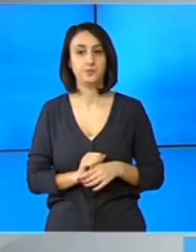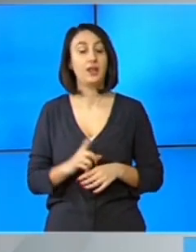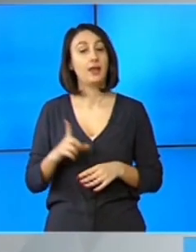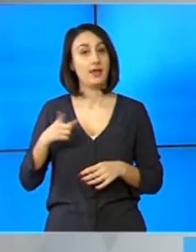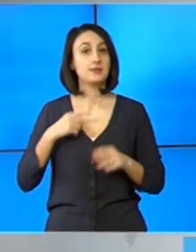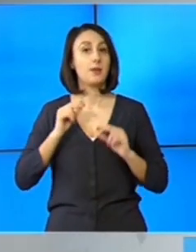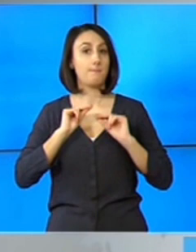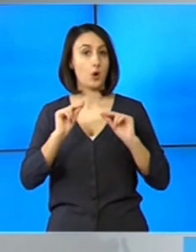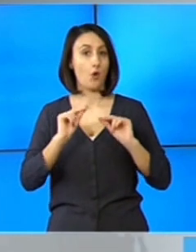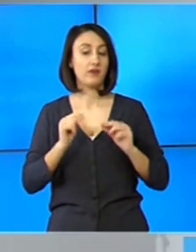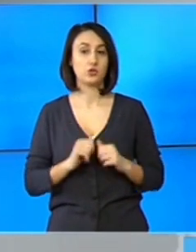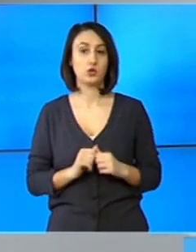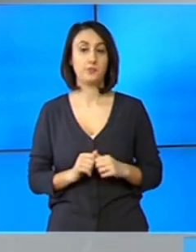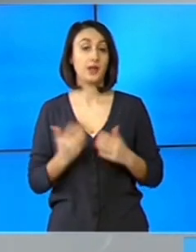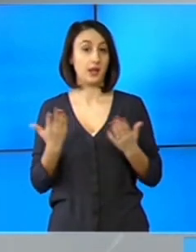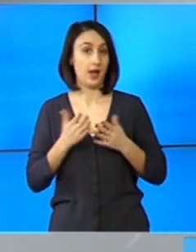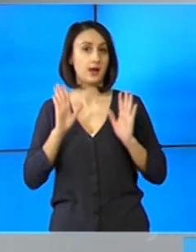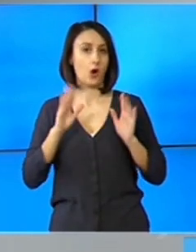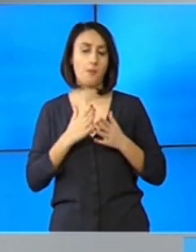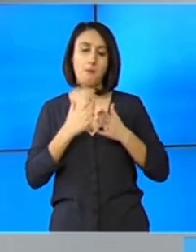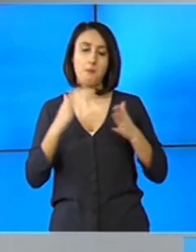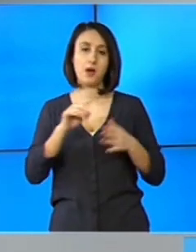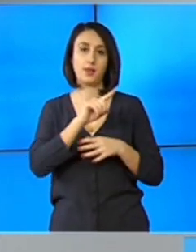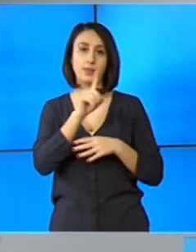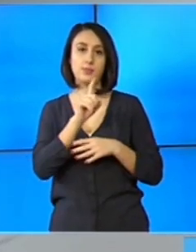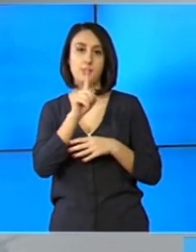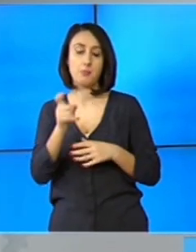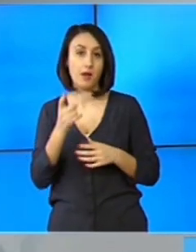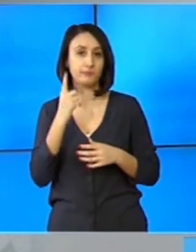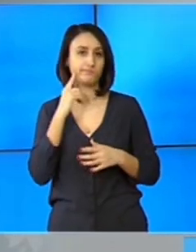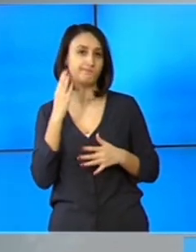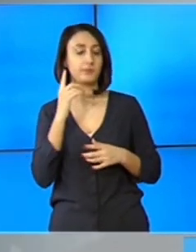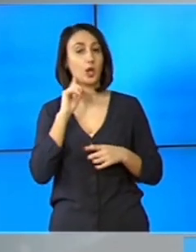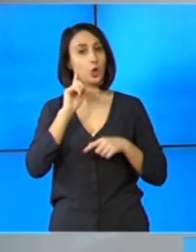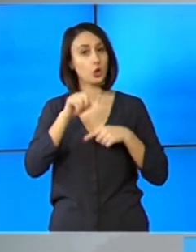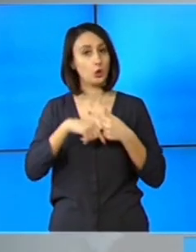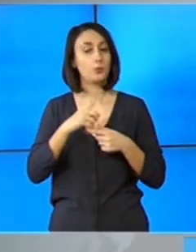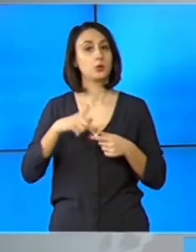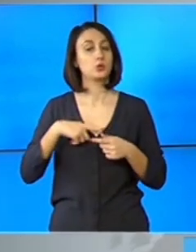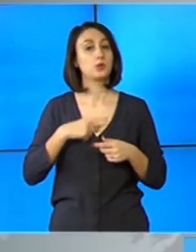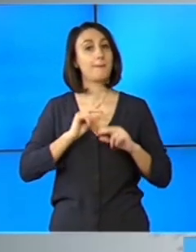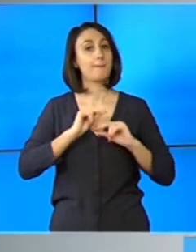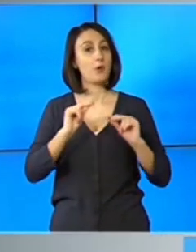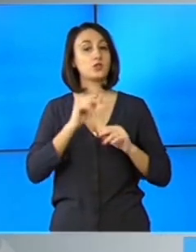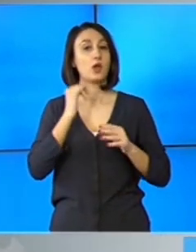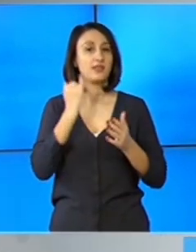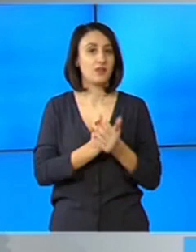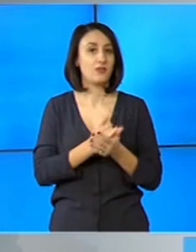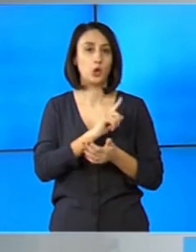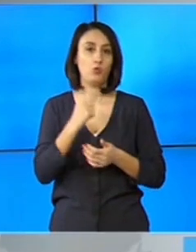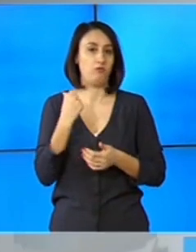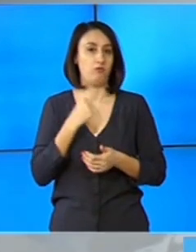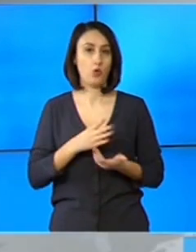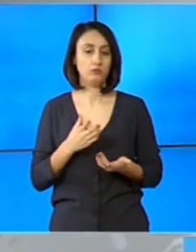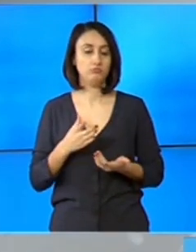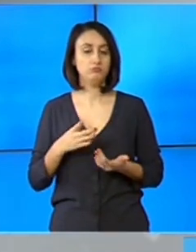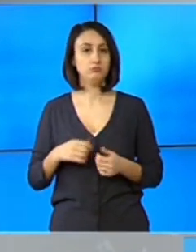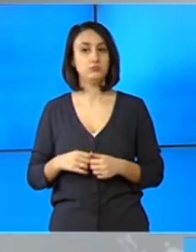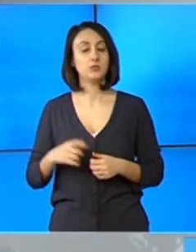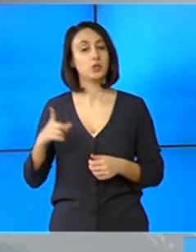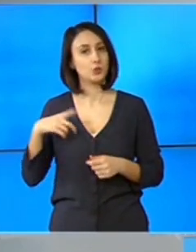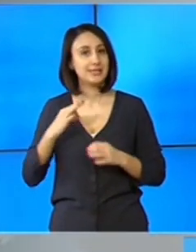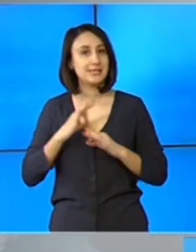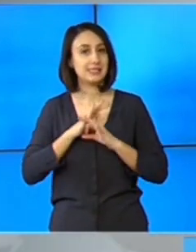Există cadre didactice care au mari semne de întrebare și abia după aceea sunt cadre didactice care, într-adevăr, nu doresc. Sunt convins